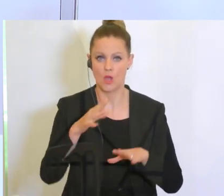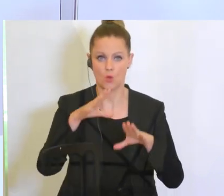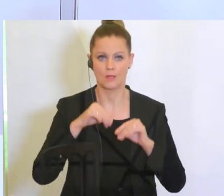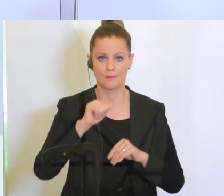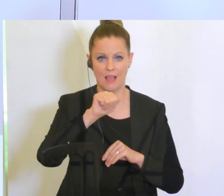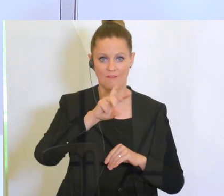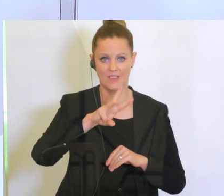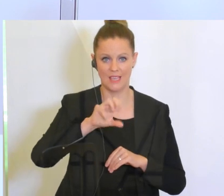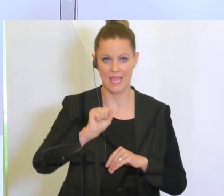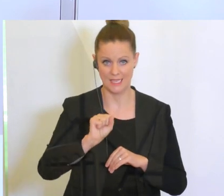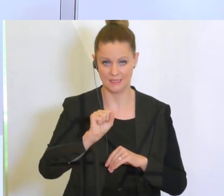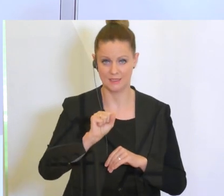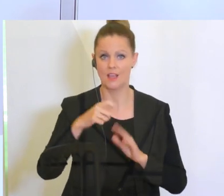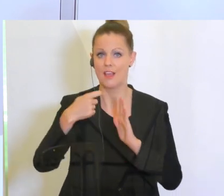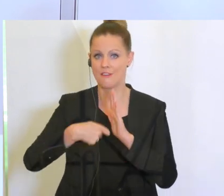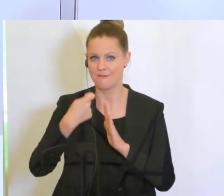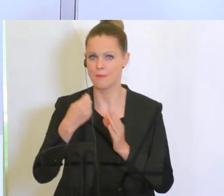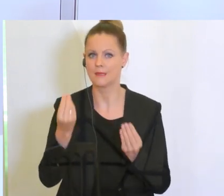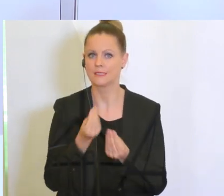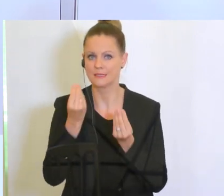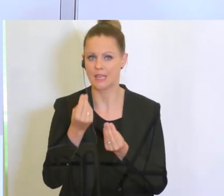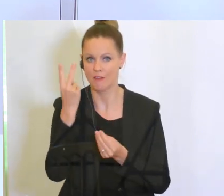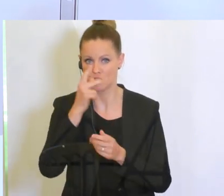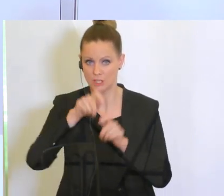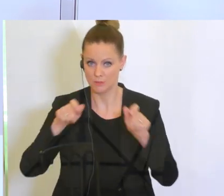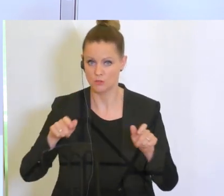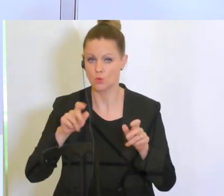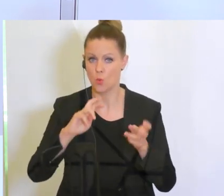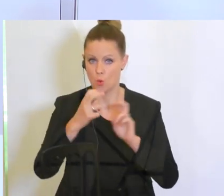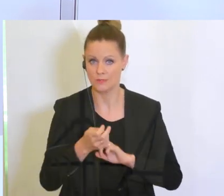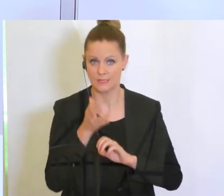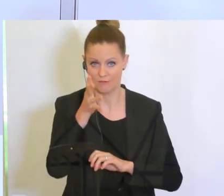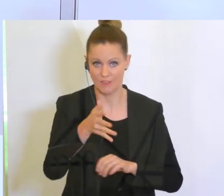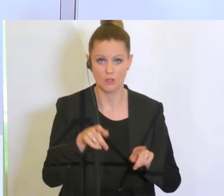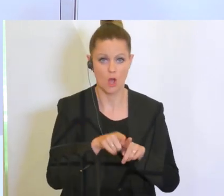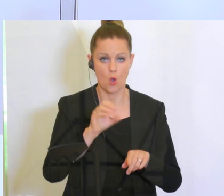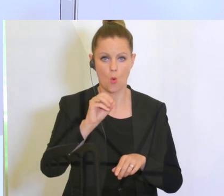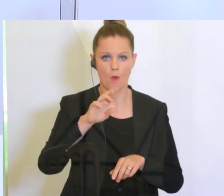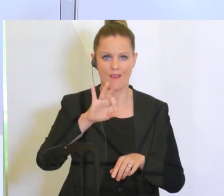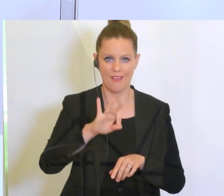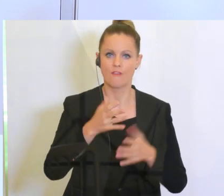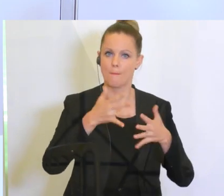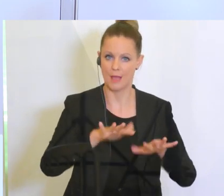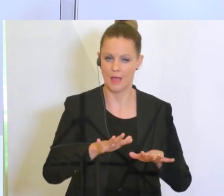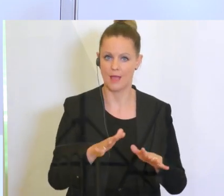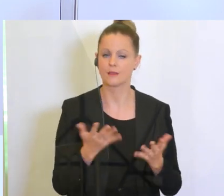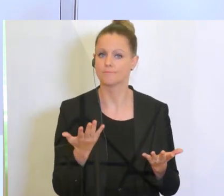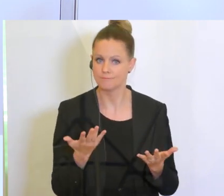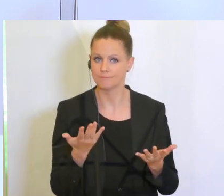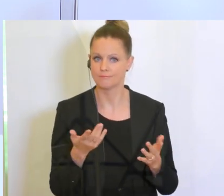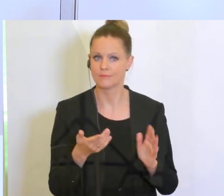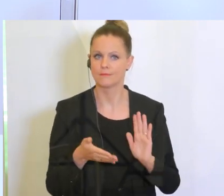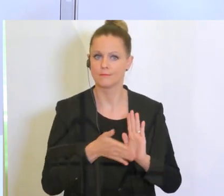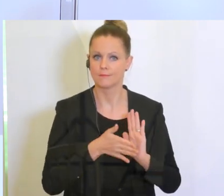unter Beiziehung von Filmsachverständigen durchsetzen und auch der ORF hat sich bereit erklärt, nachgewiesene